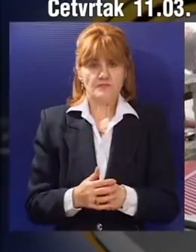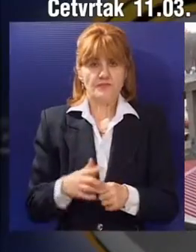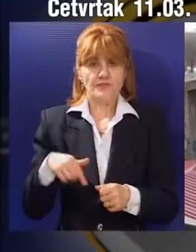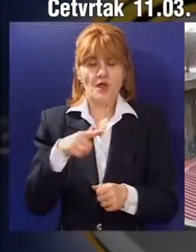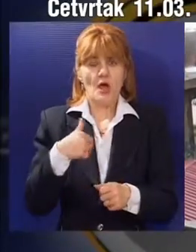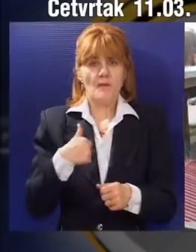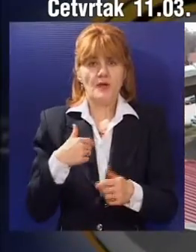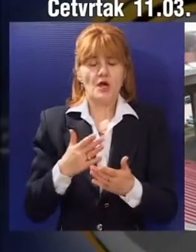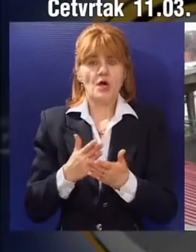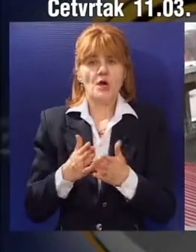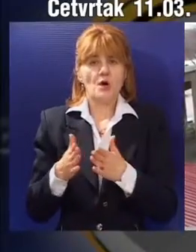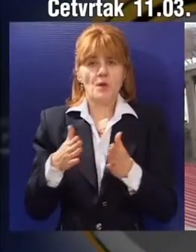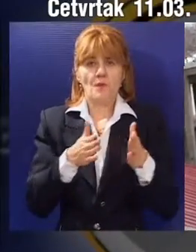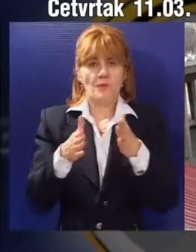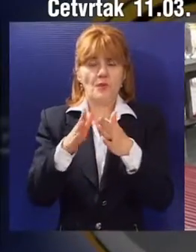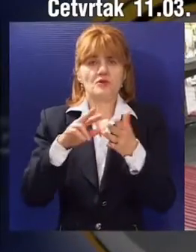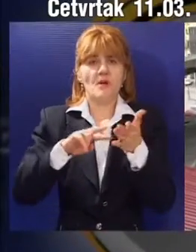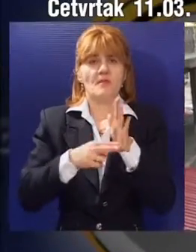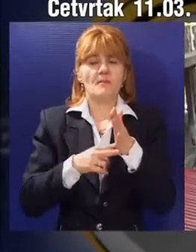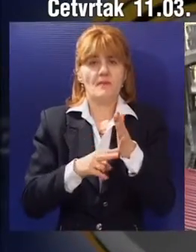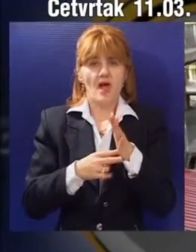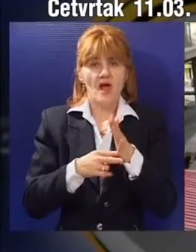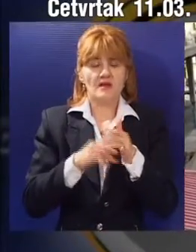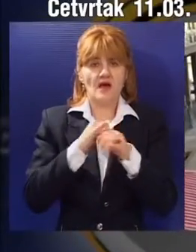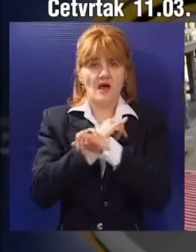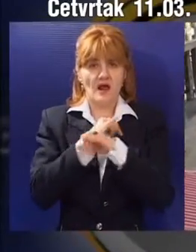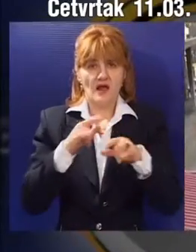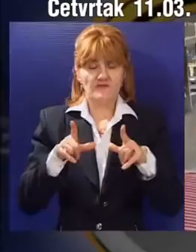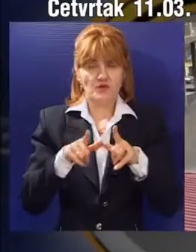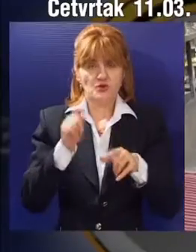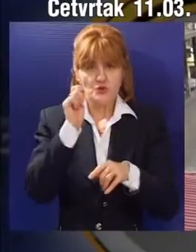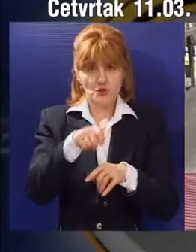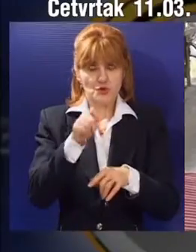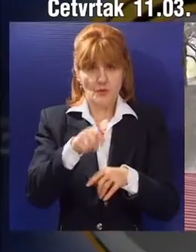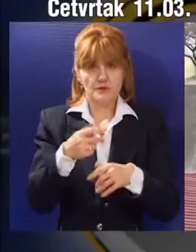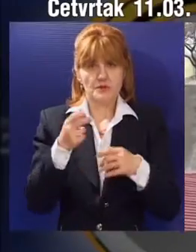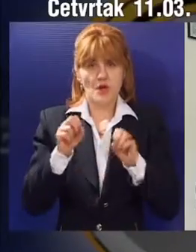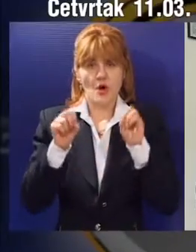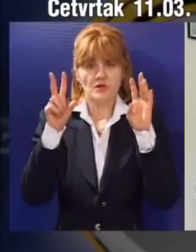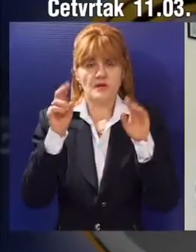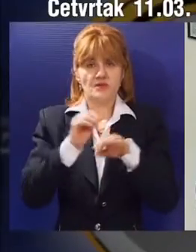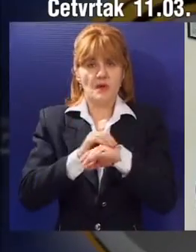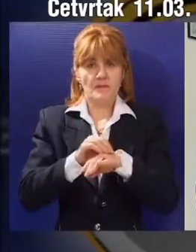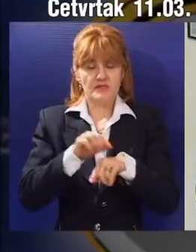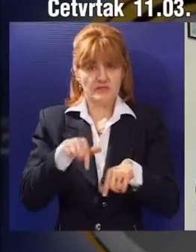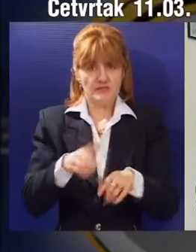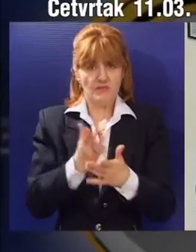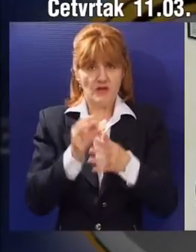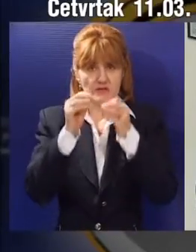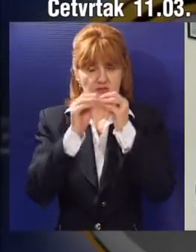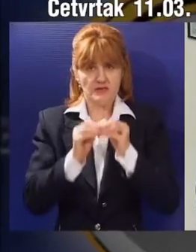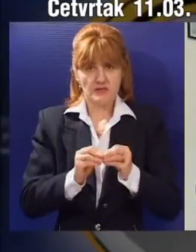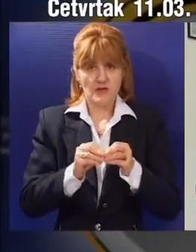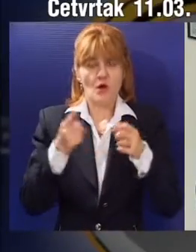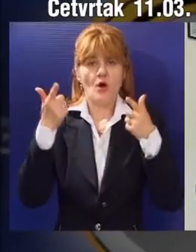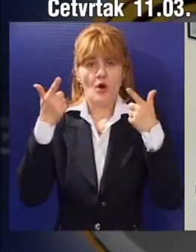putem usvajanja PDR-a, odnosno plana detaljne regulacije koje se usvaja na Skupštini 18. ovog meseca, predvidimo